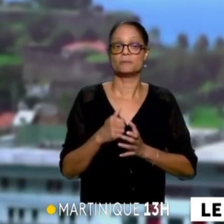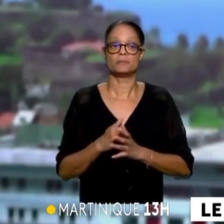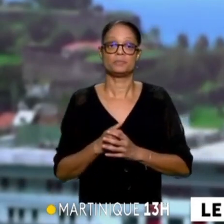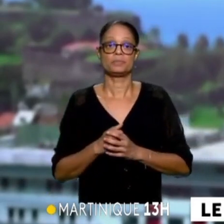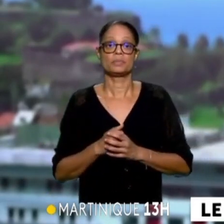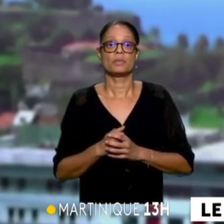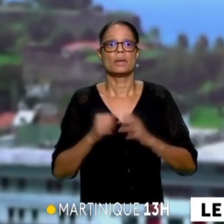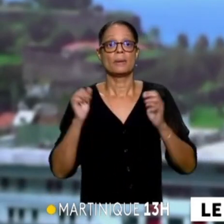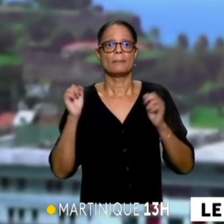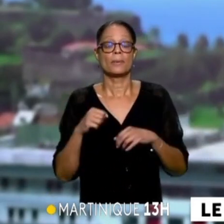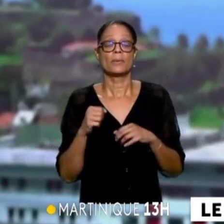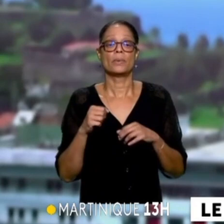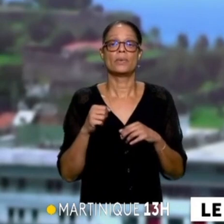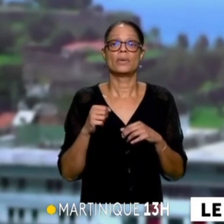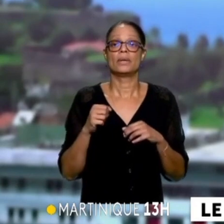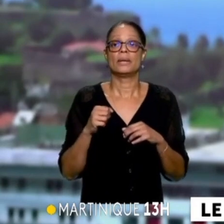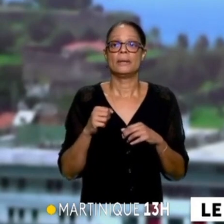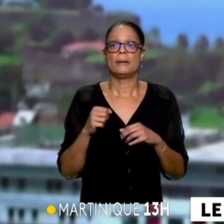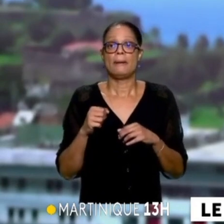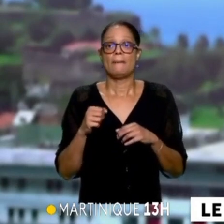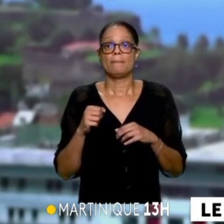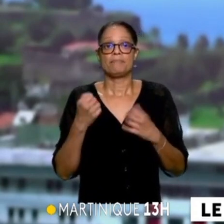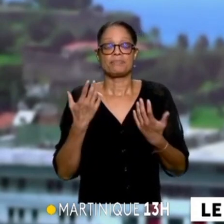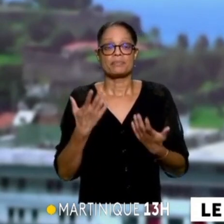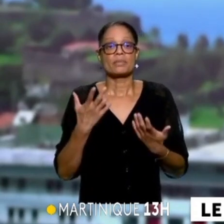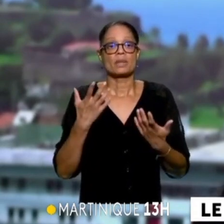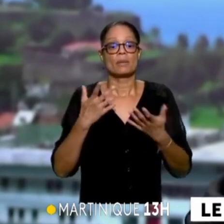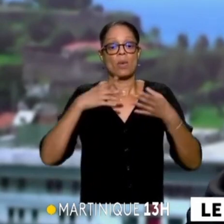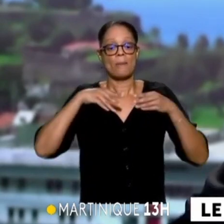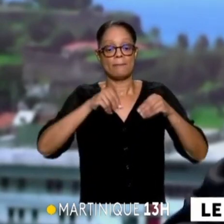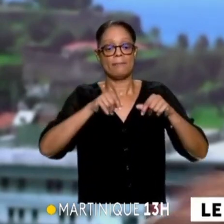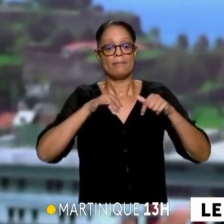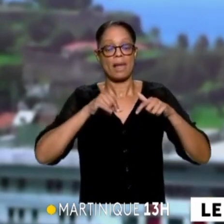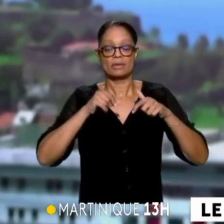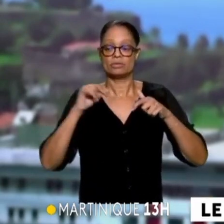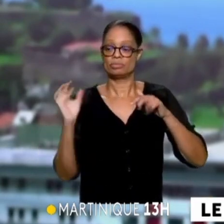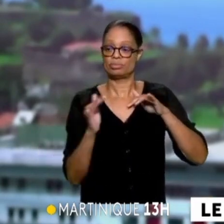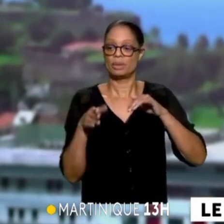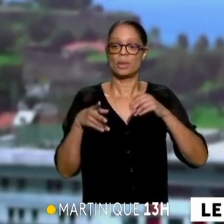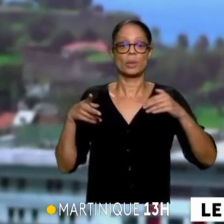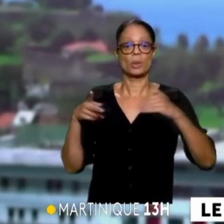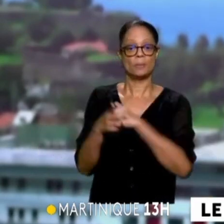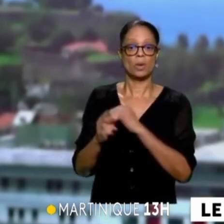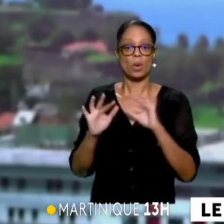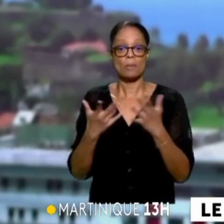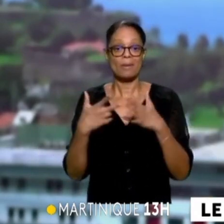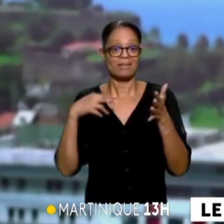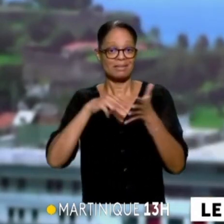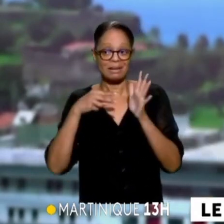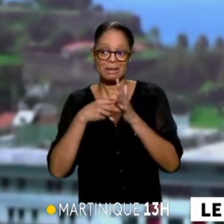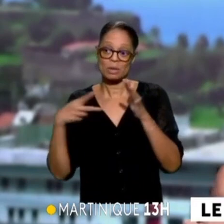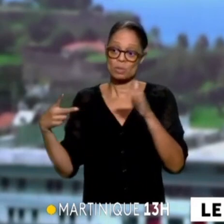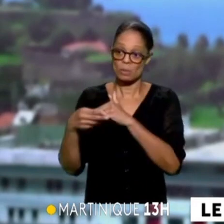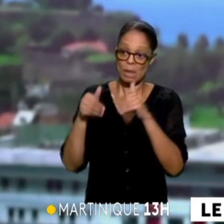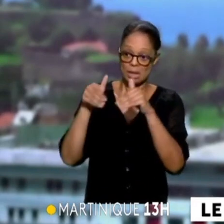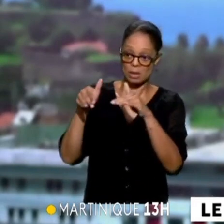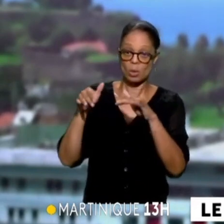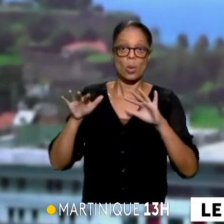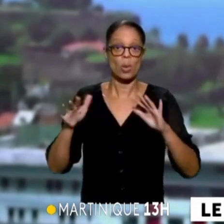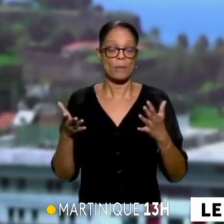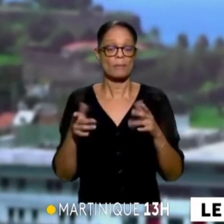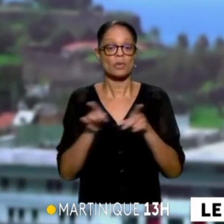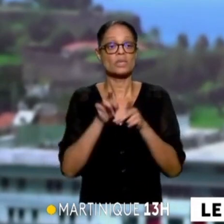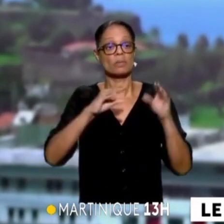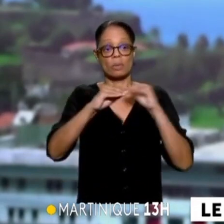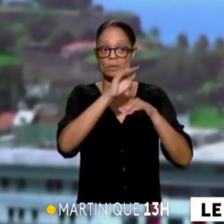empêcher l'arrivée des Sargasses sur la plage, donc des techniques qui permettent de les arrêter avant, protéger aussi